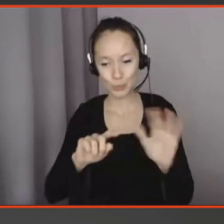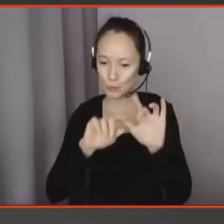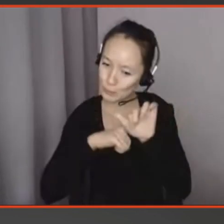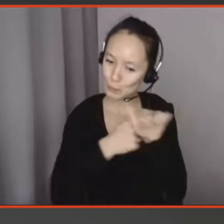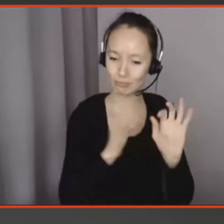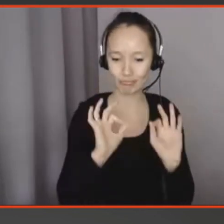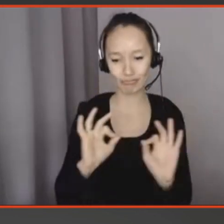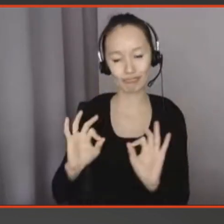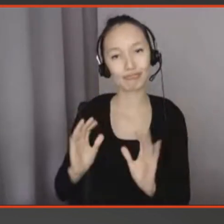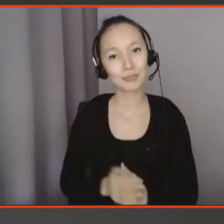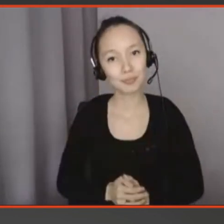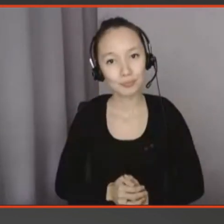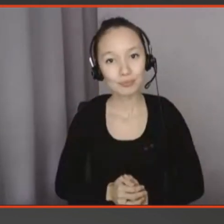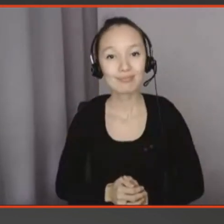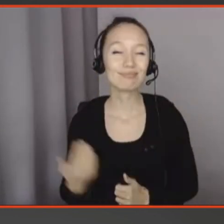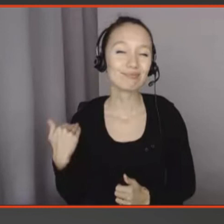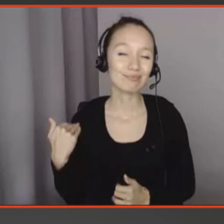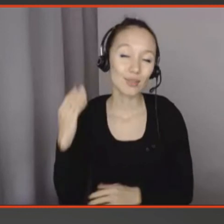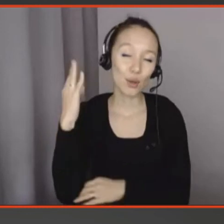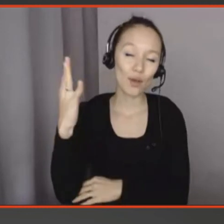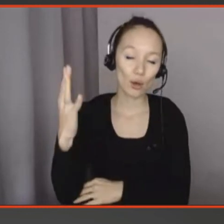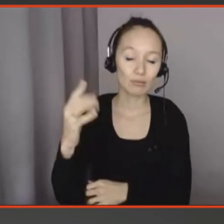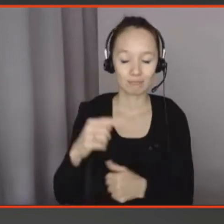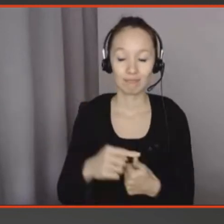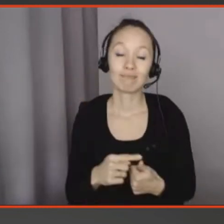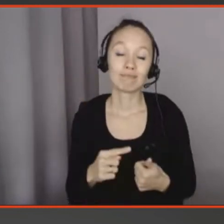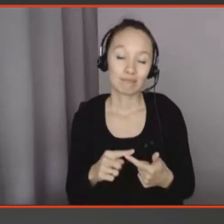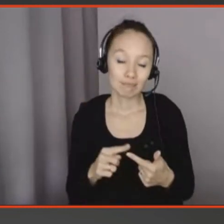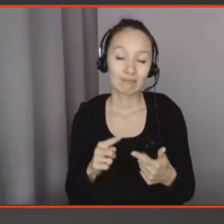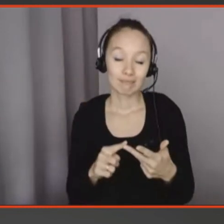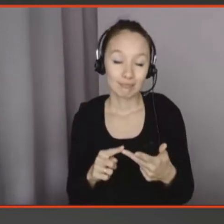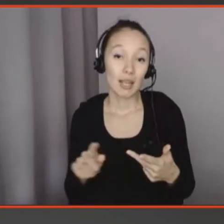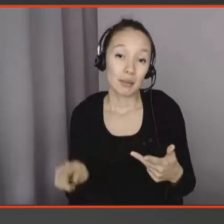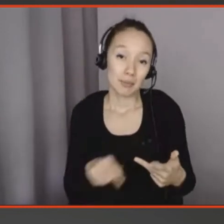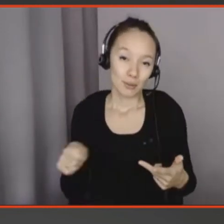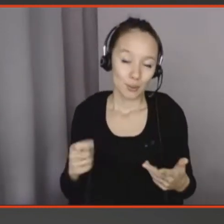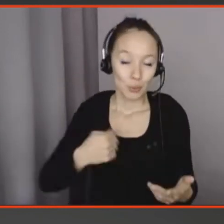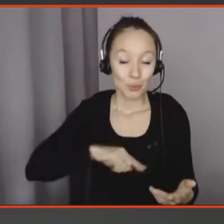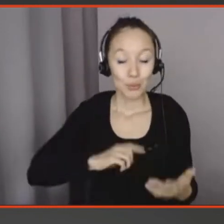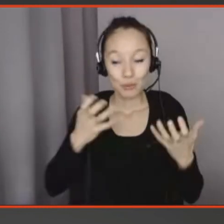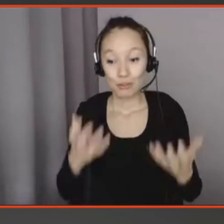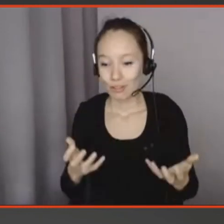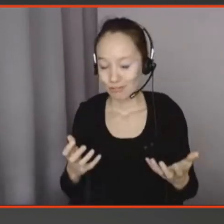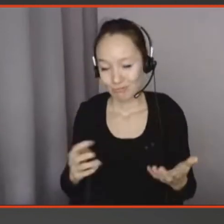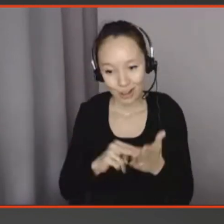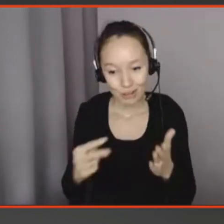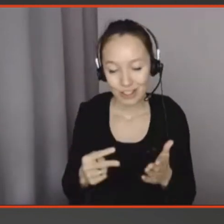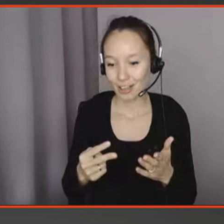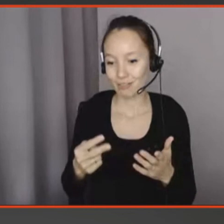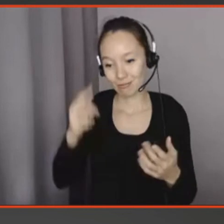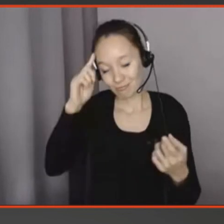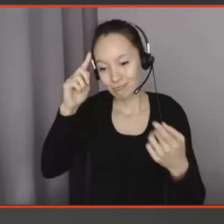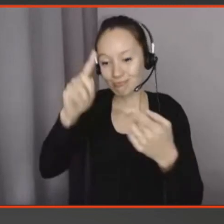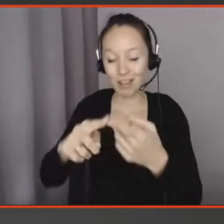la conférence, il y de nombreux facteurs en jeu quand on veut créer des technologies qui font du sens, qui sont au-delà de notre contrôle